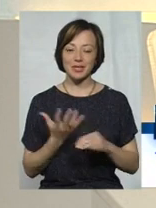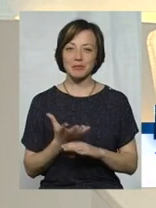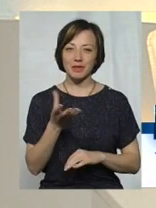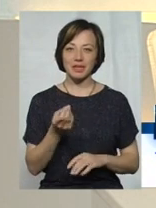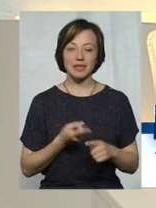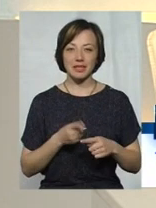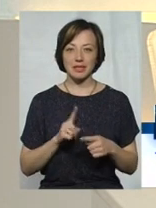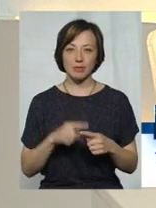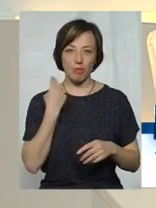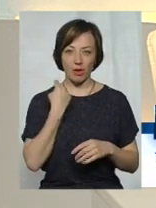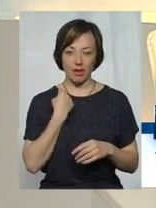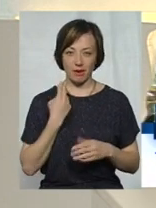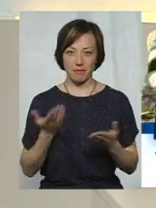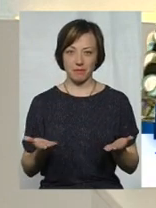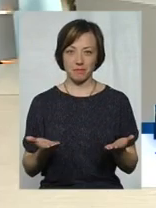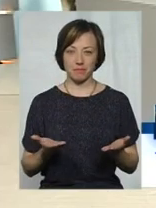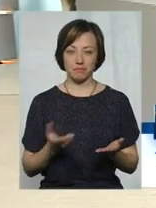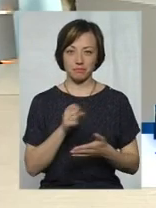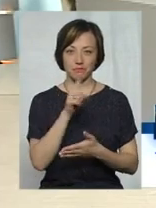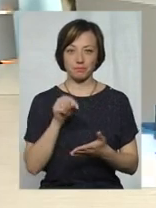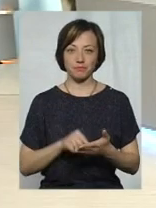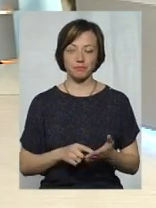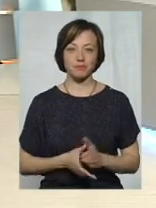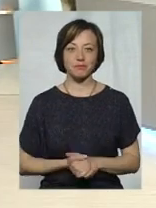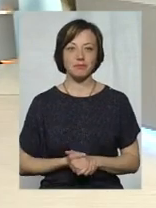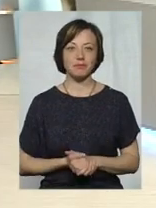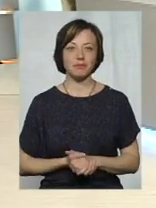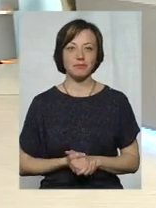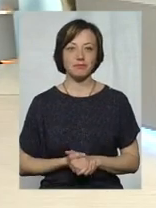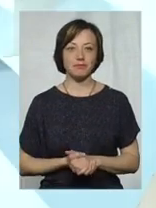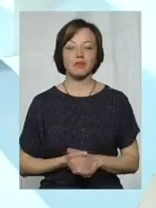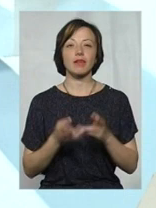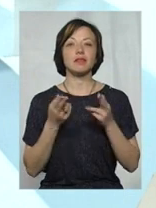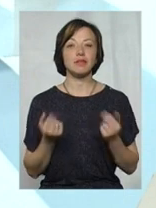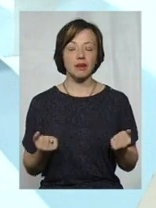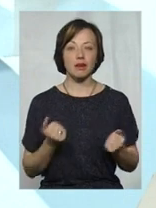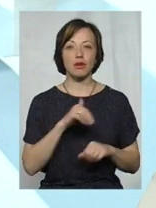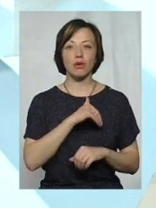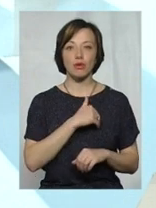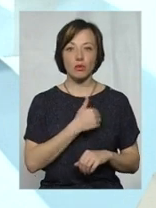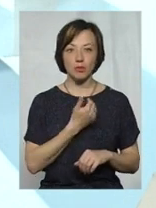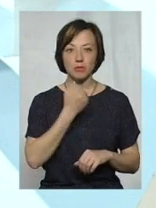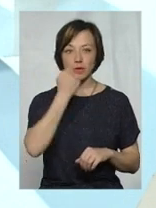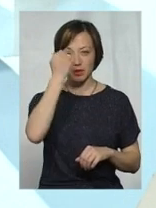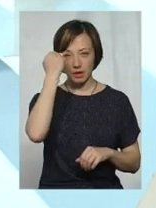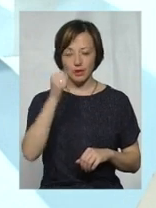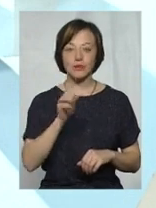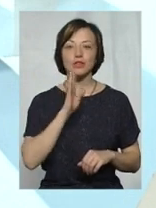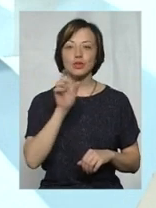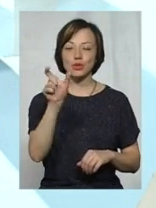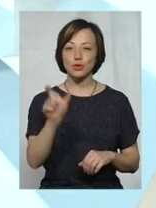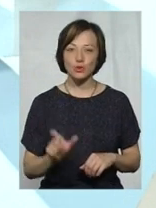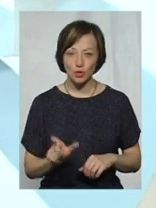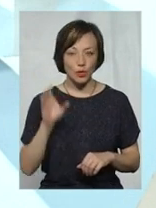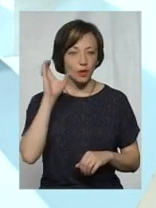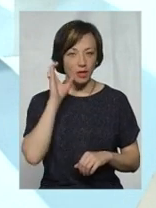борги. Дякую. Володимир Медведович. Так, хочеться тільки подякувати слухачці за те, що